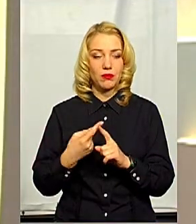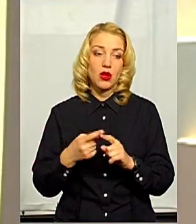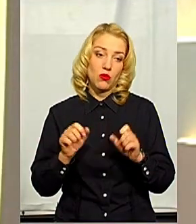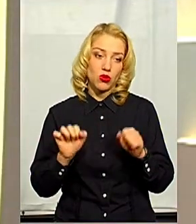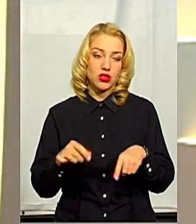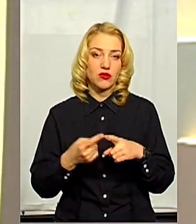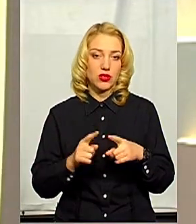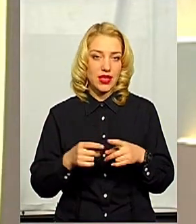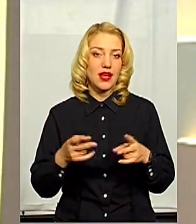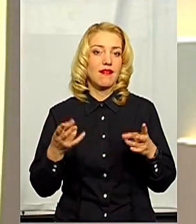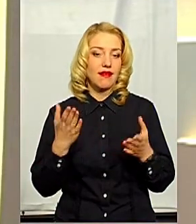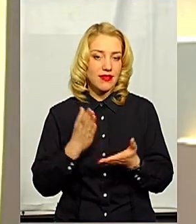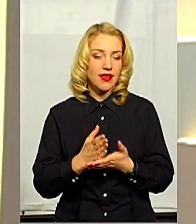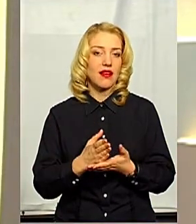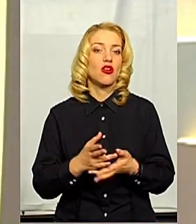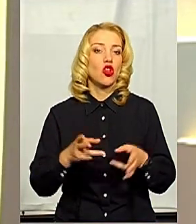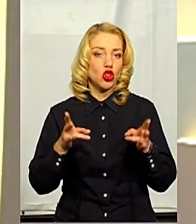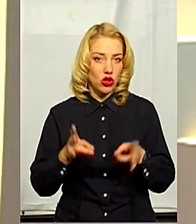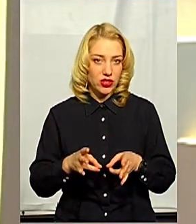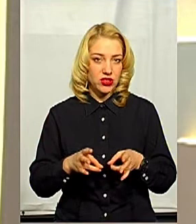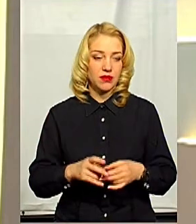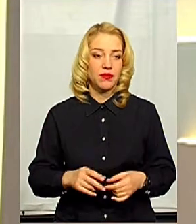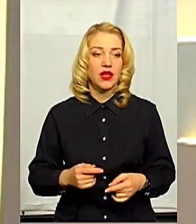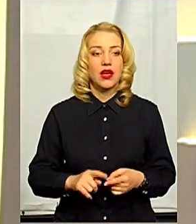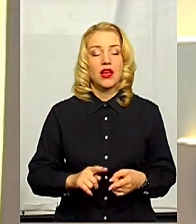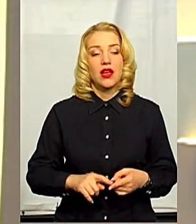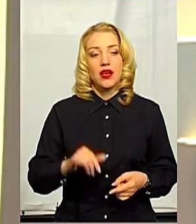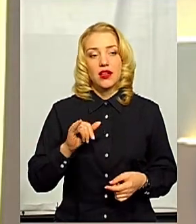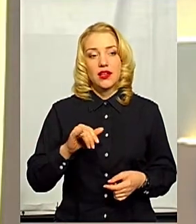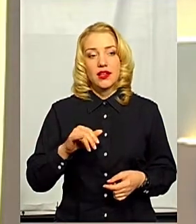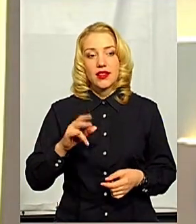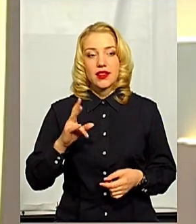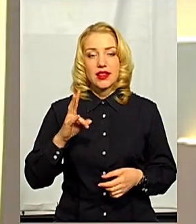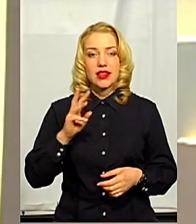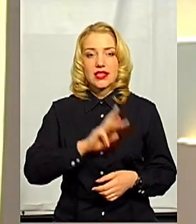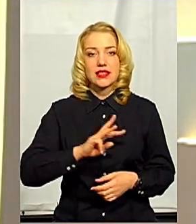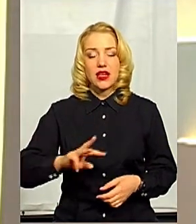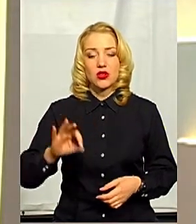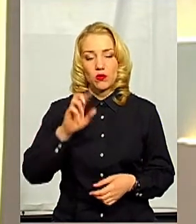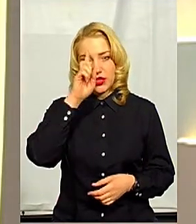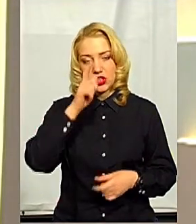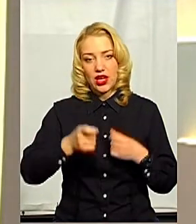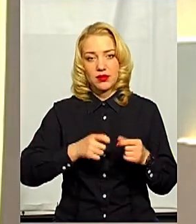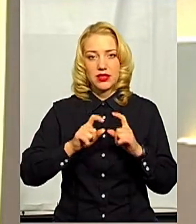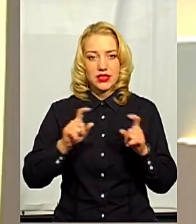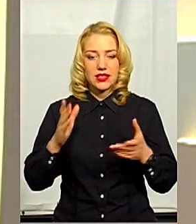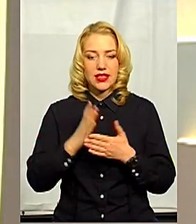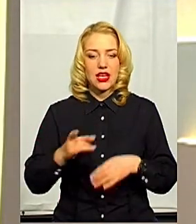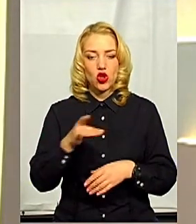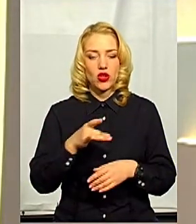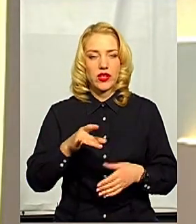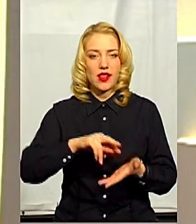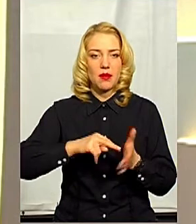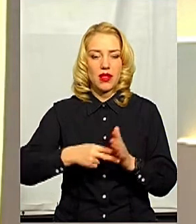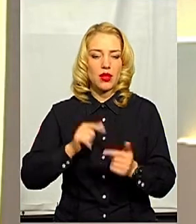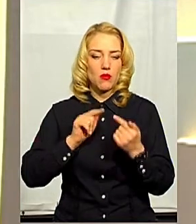це є доречним на сьогоднішній день. На сайті обласної державної адміністрації є регіональний план проти